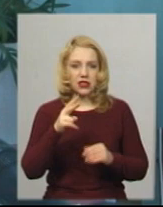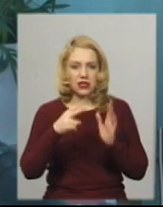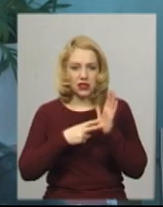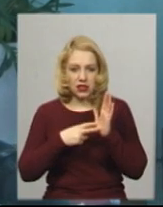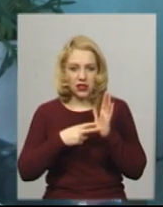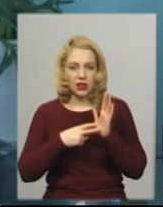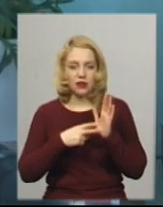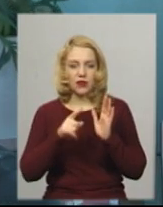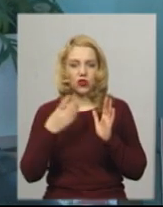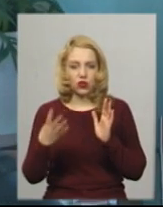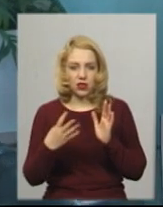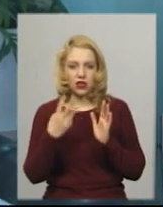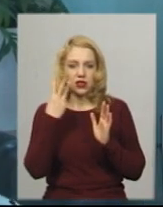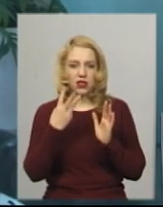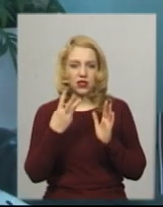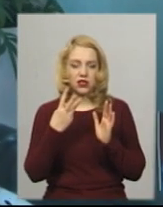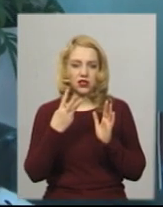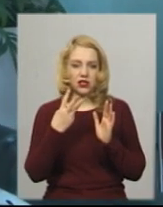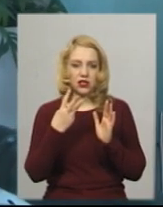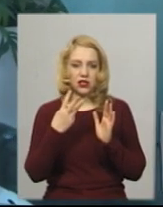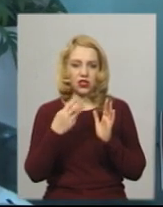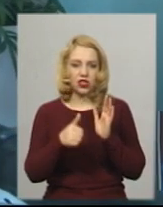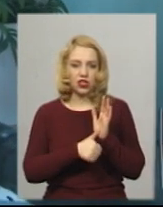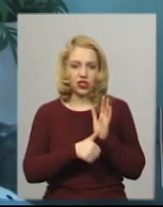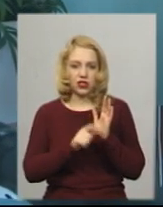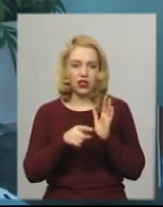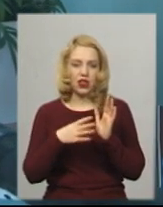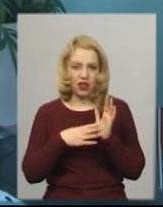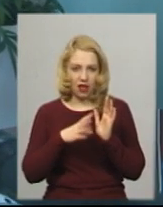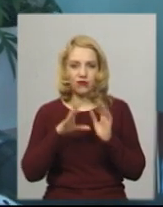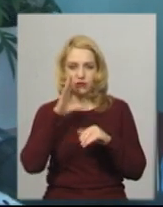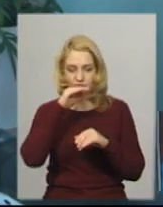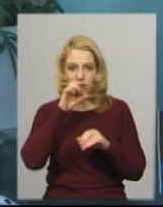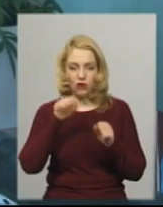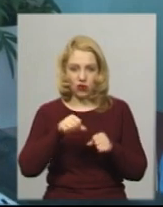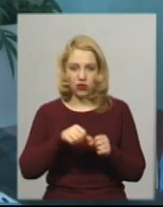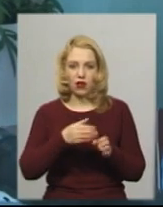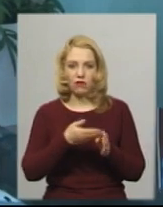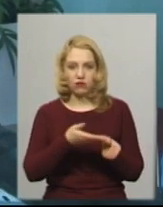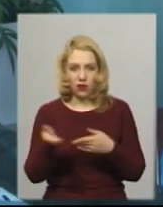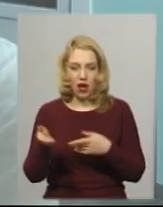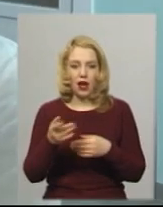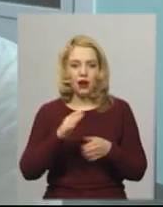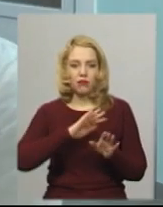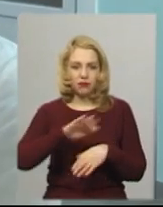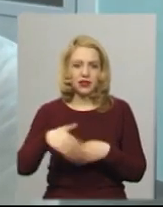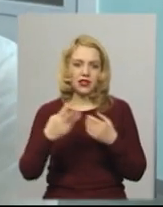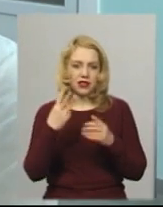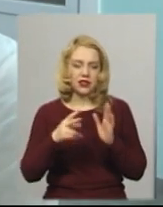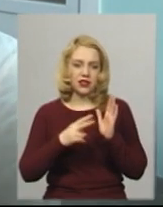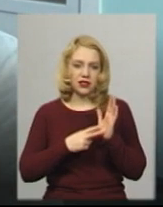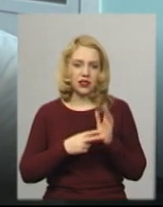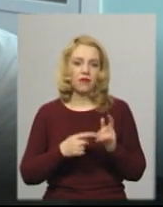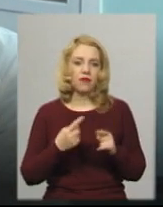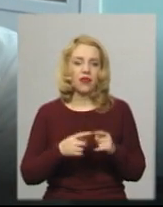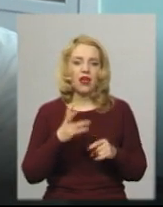,9, то ще ми пропускаємо. Після 37. На протязі